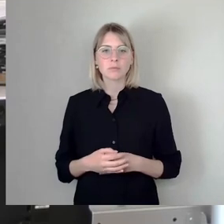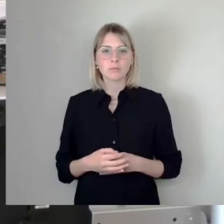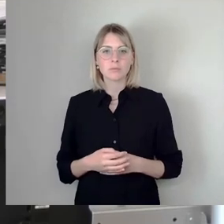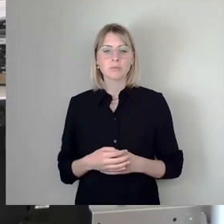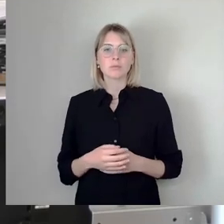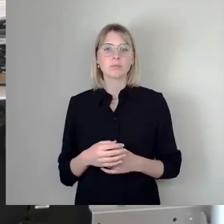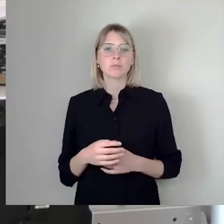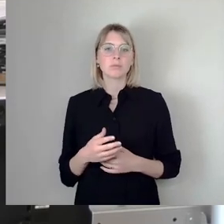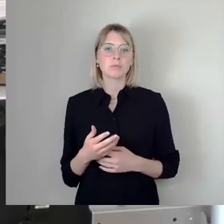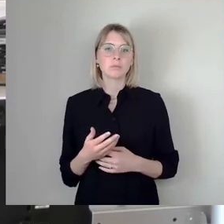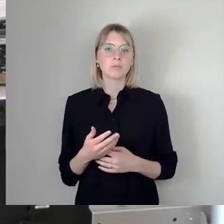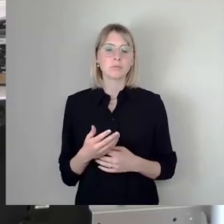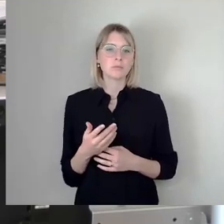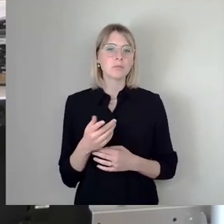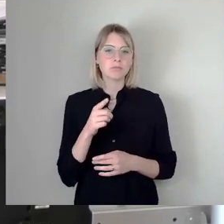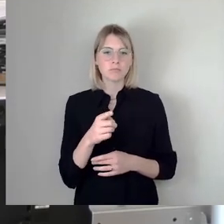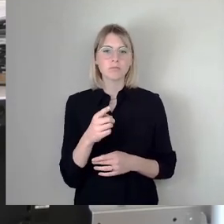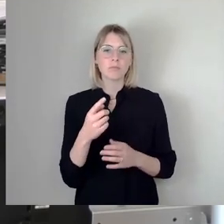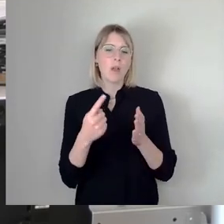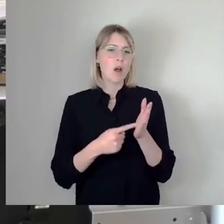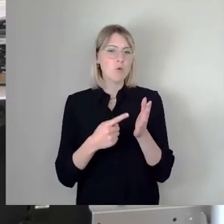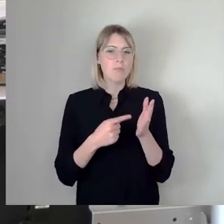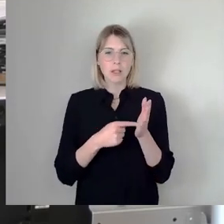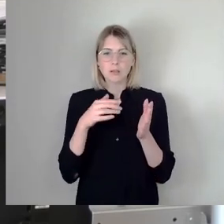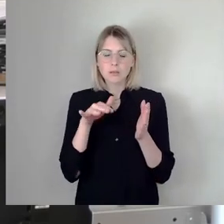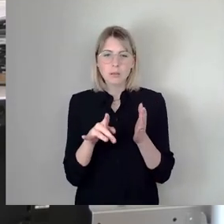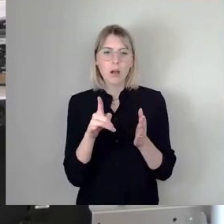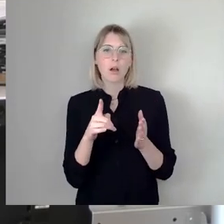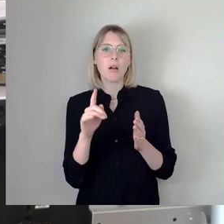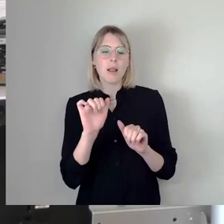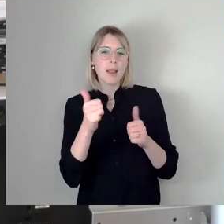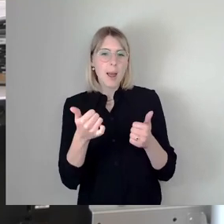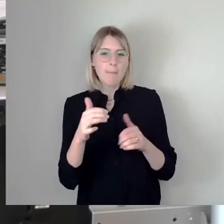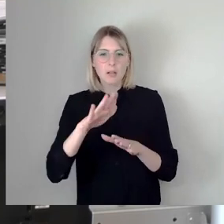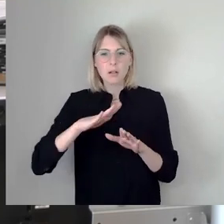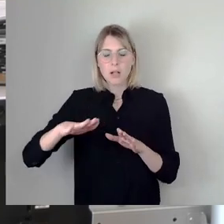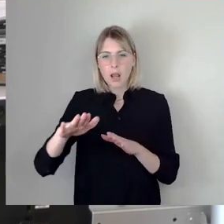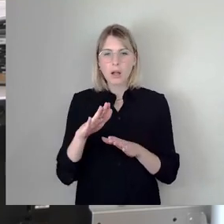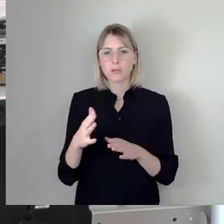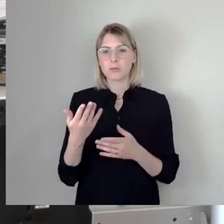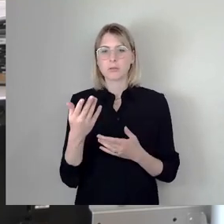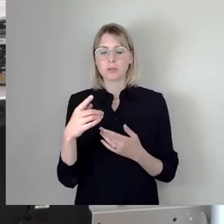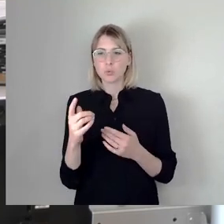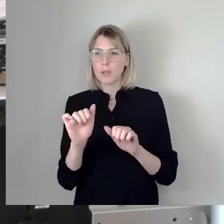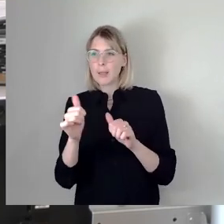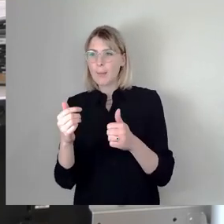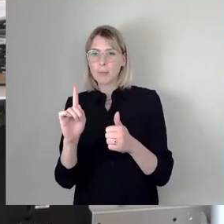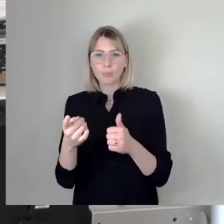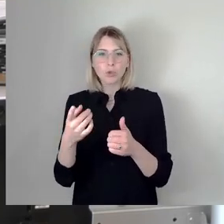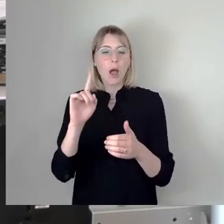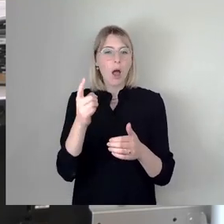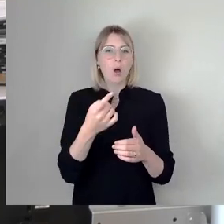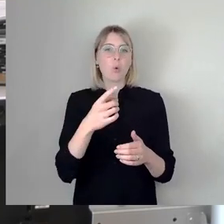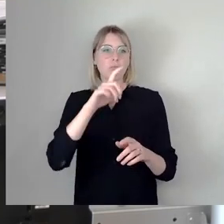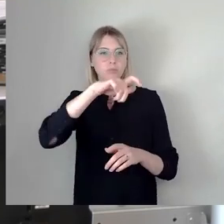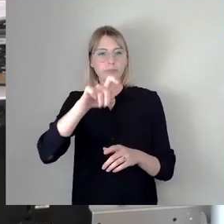Das sind aber auch klare sachliche Argumente dabei. Für das Leben auf dem Land müssen wir eben auch die Menschen in der Stadt gewinnen. und